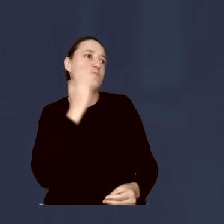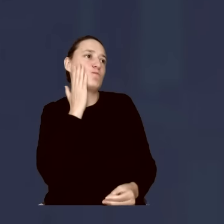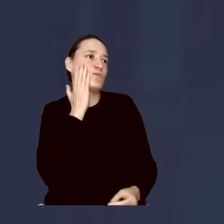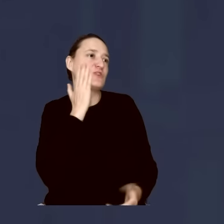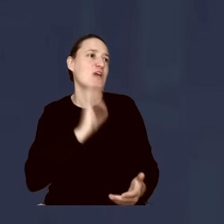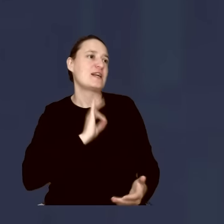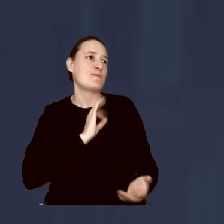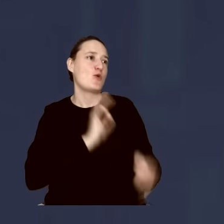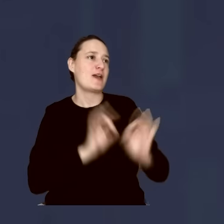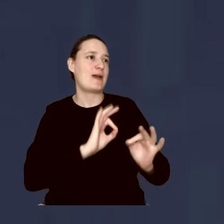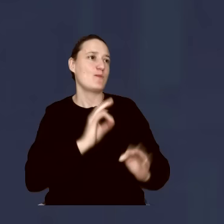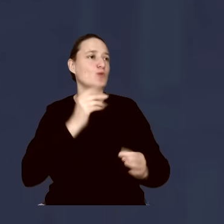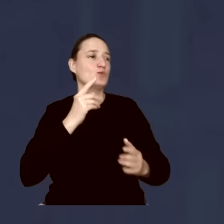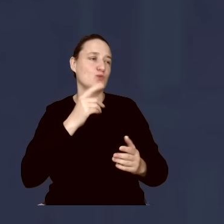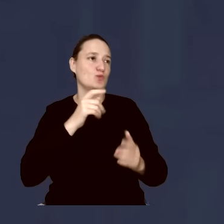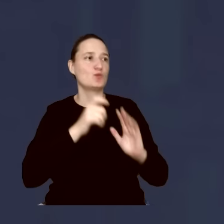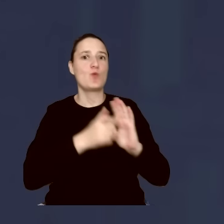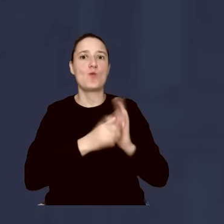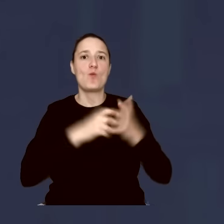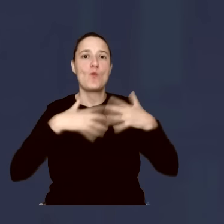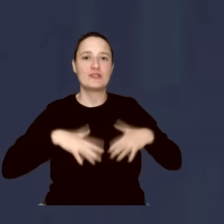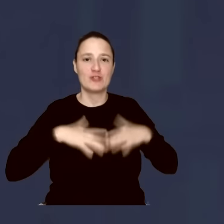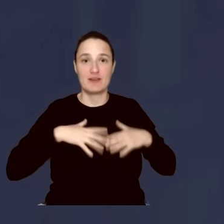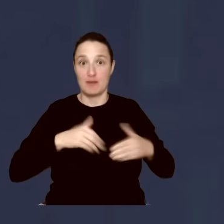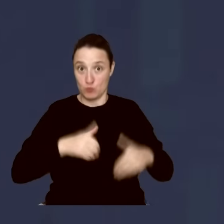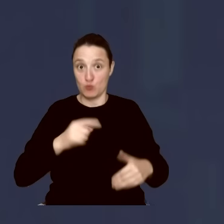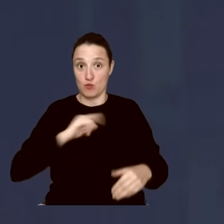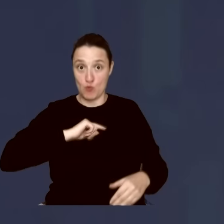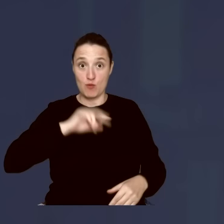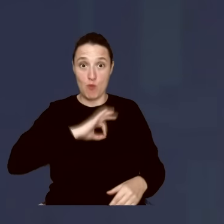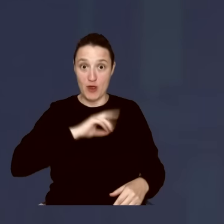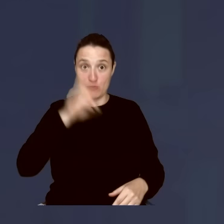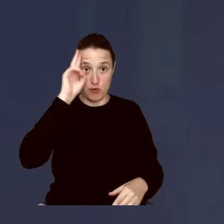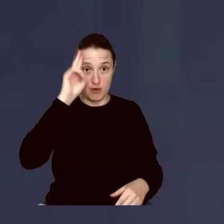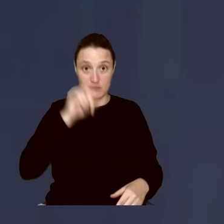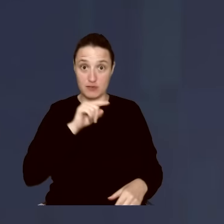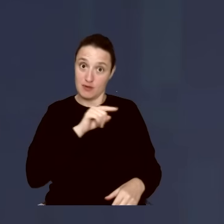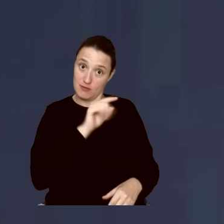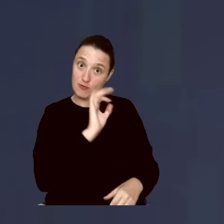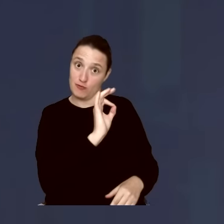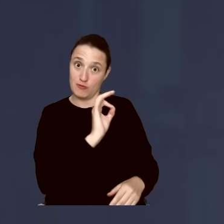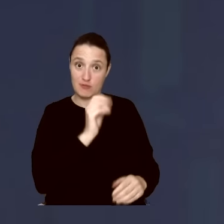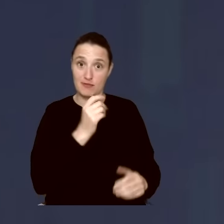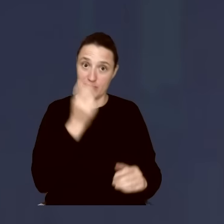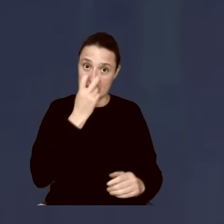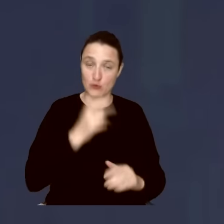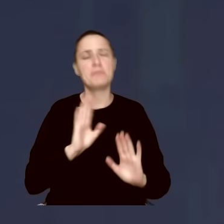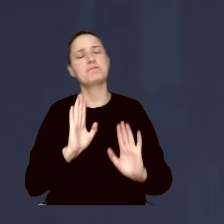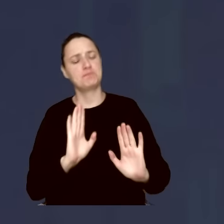tak się troszczę o Pana. Pewno go interesuje moja deska klozetowa, ale chcę Państwu powiedzieć, jakby zacytować słowa